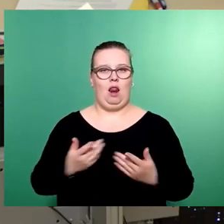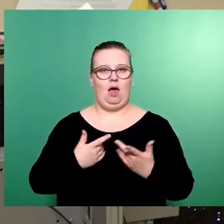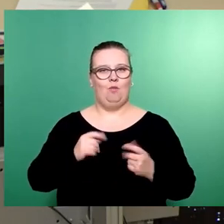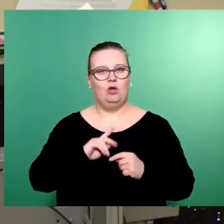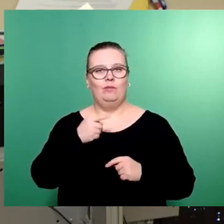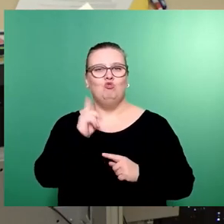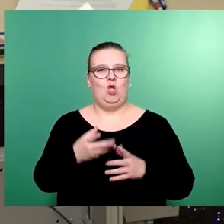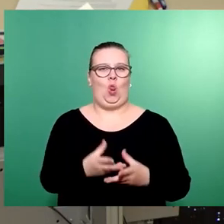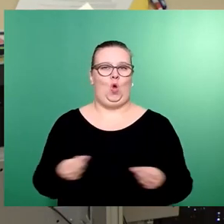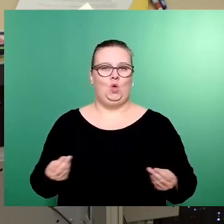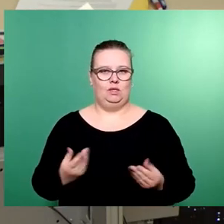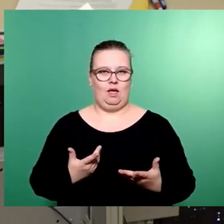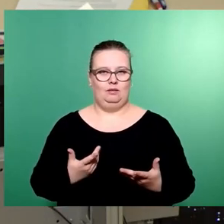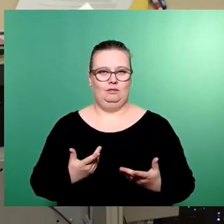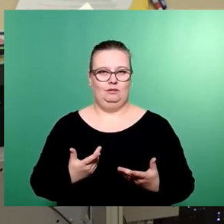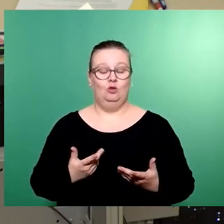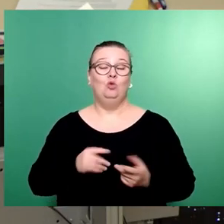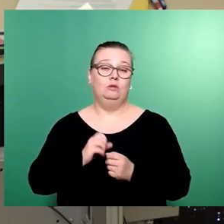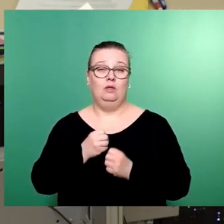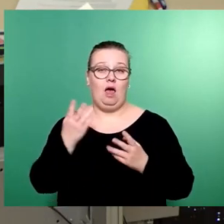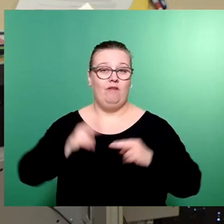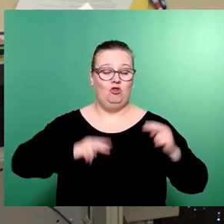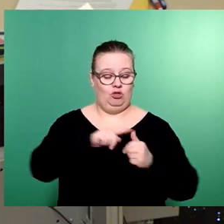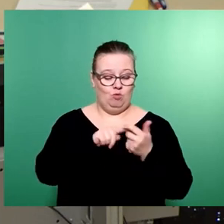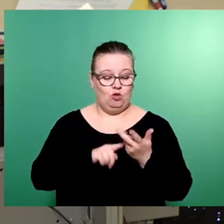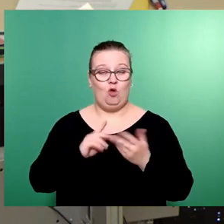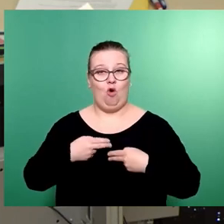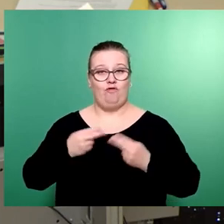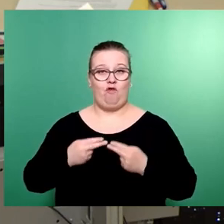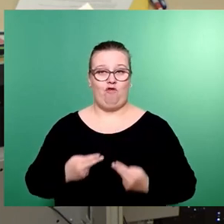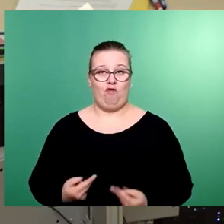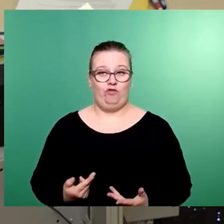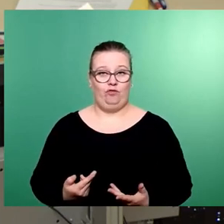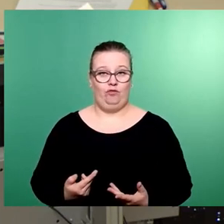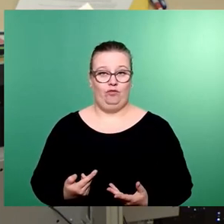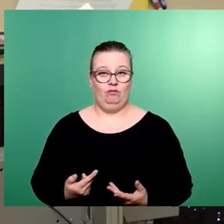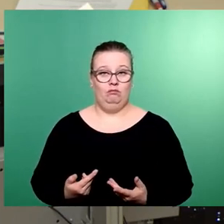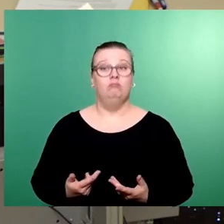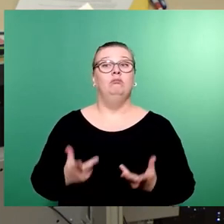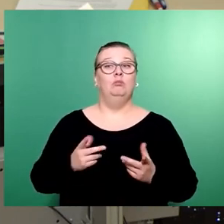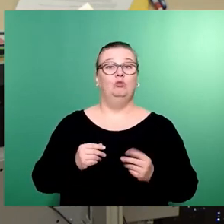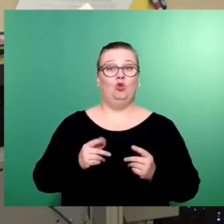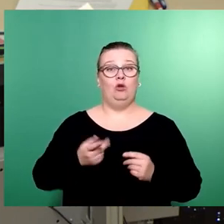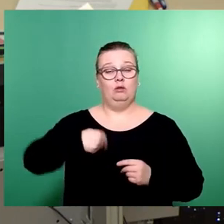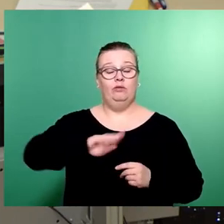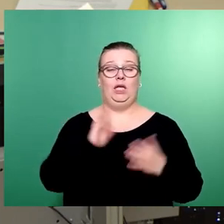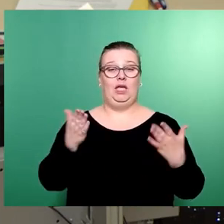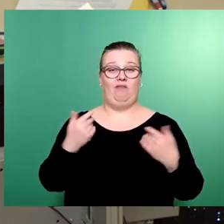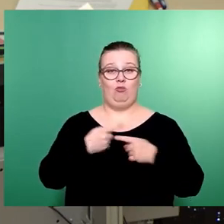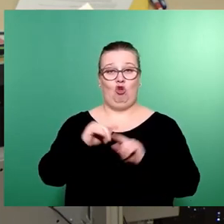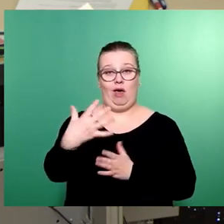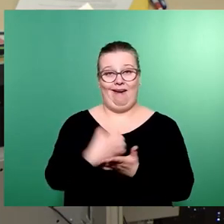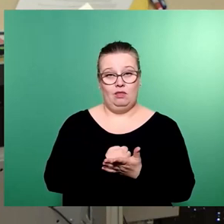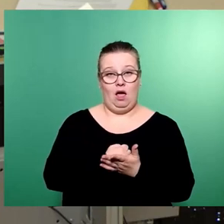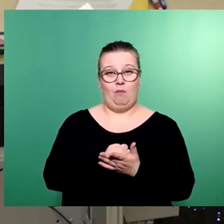lösen müssen. betrachten und verschiedene andere Dinge auch. Dass wir vor allem in den Gewerbesteuereinnahmen, den